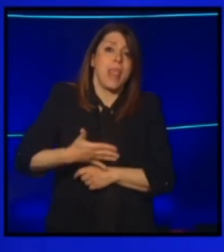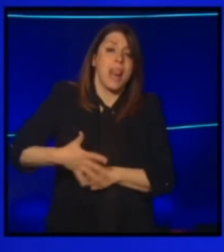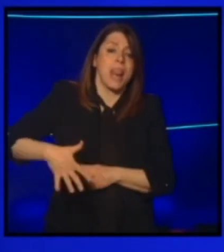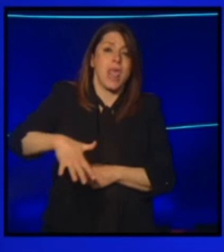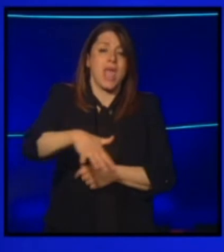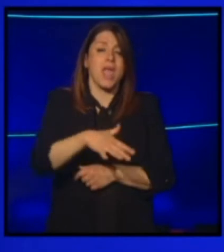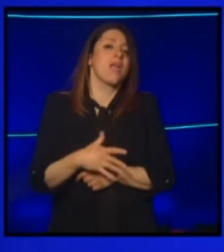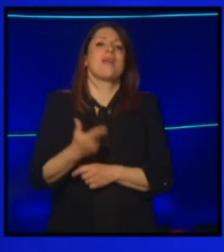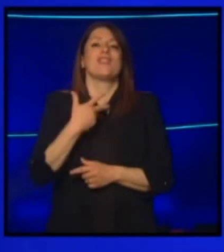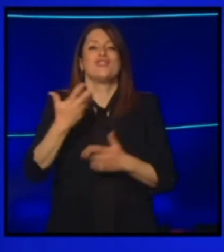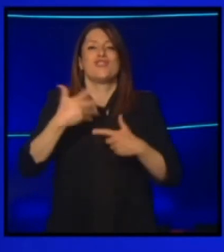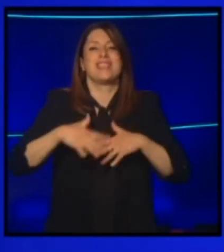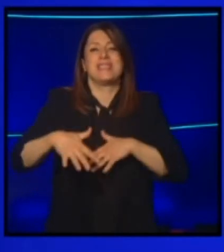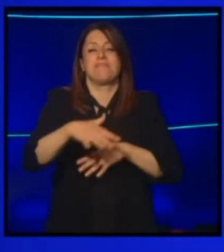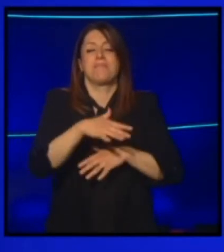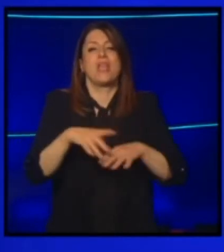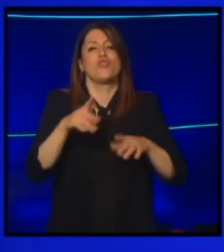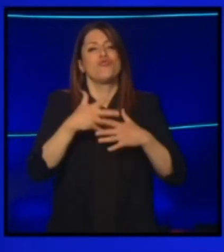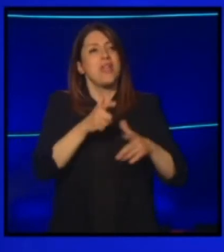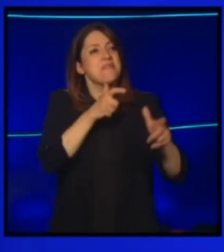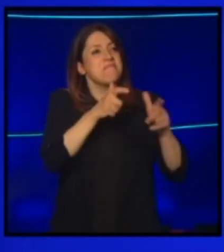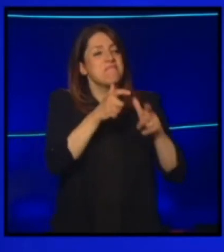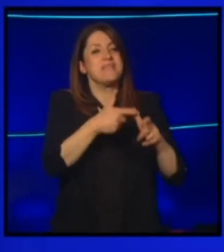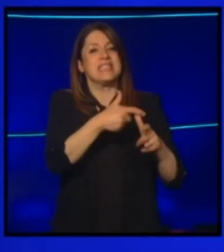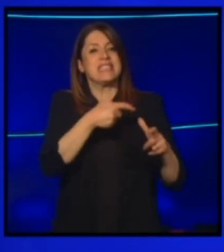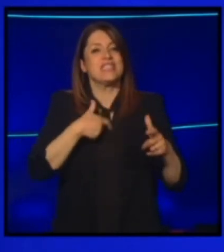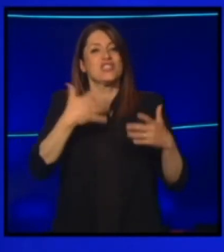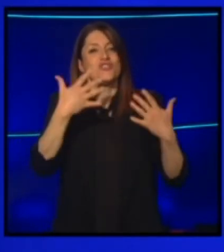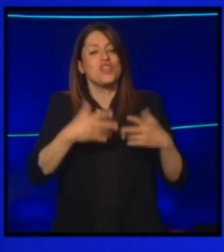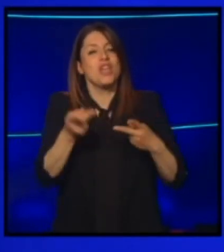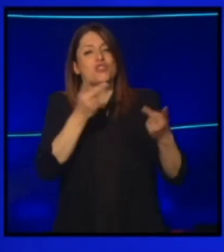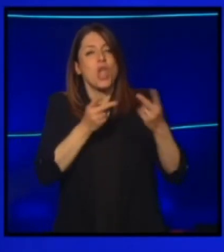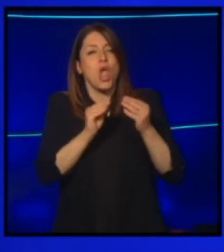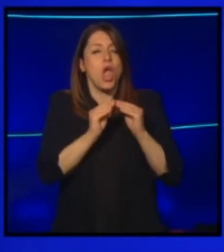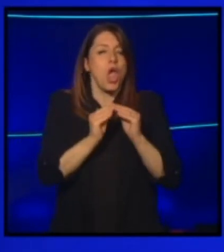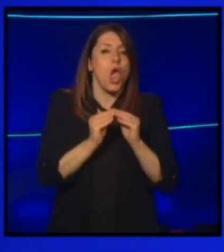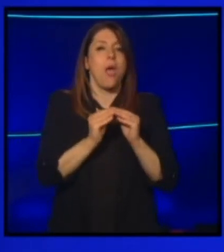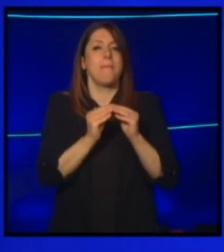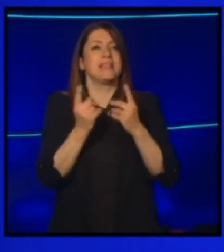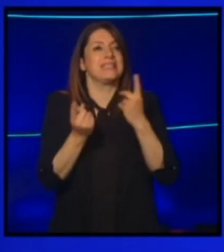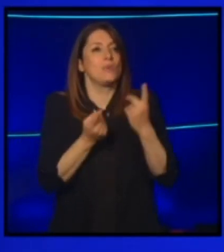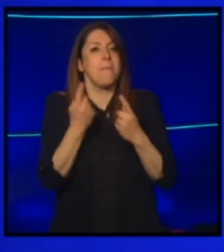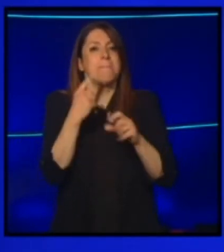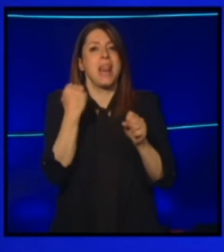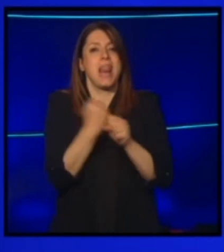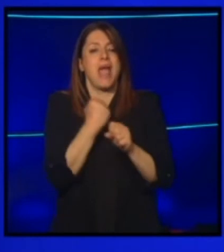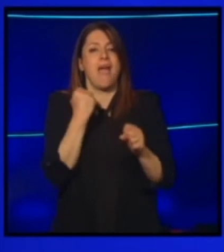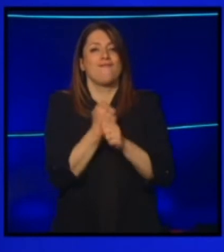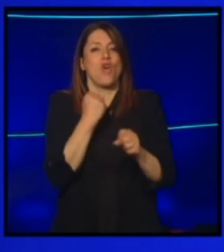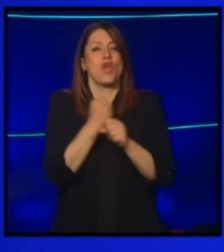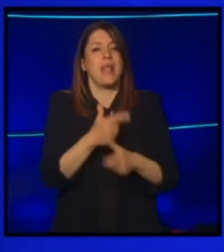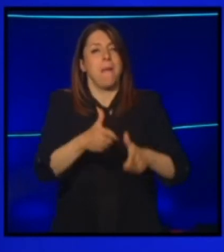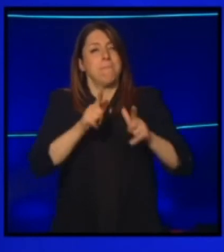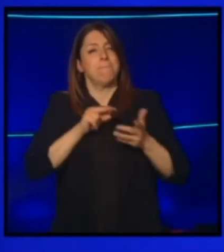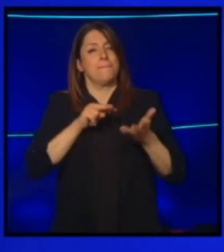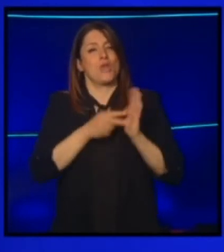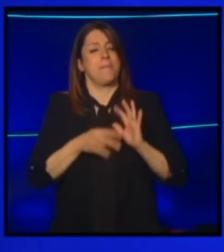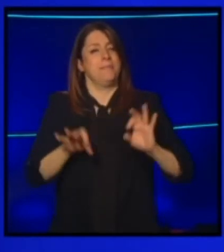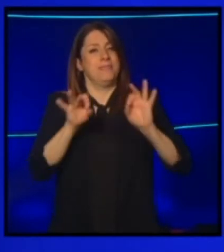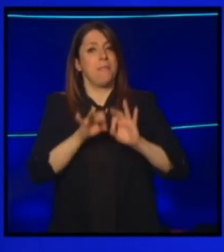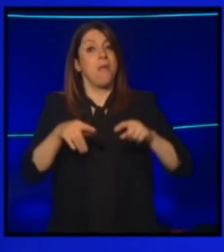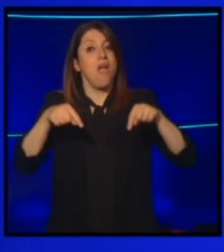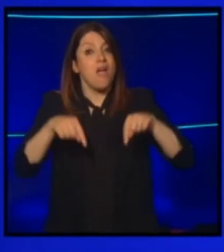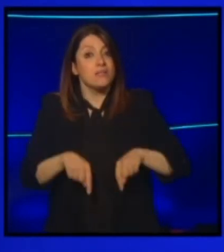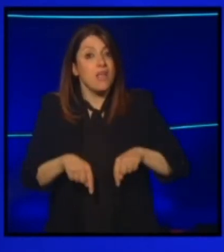avevamo avuto rapporti con i sindaci per poter creare le condizioni, per poter lavorare senza nessun problema. Adesso ci ritroviamo con